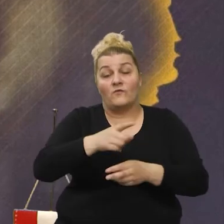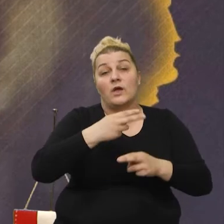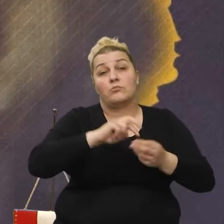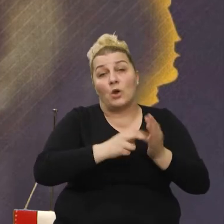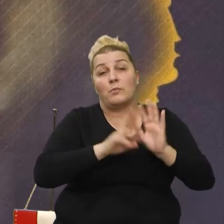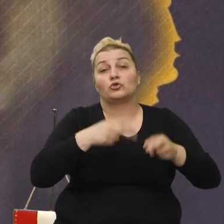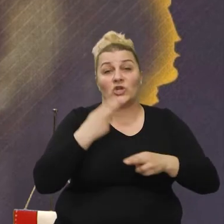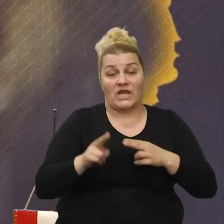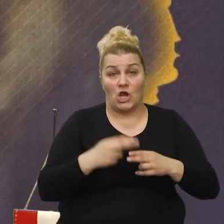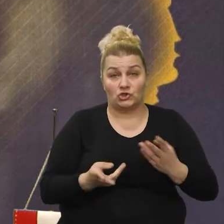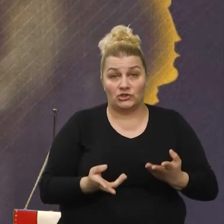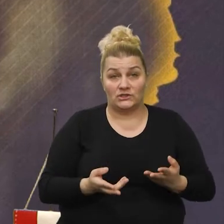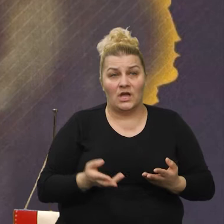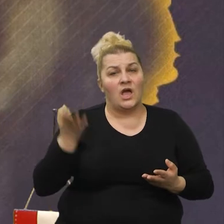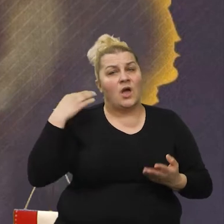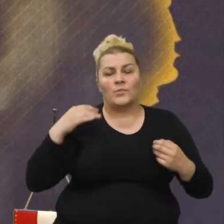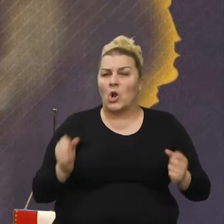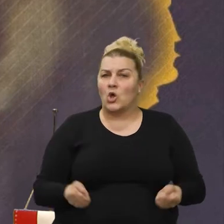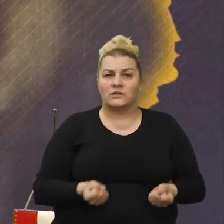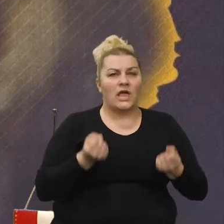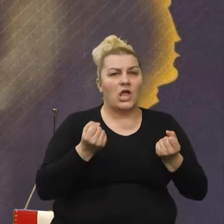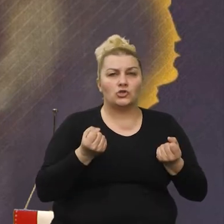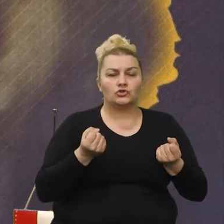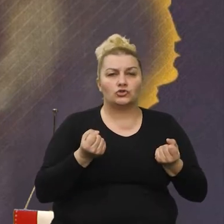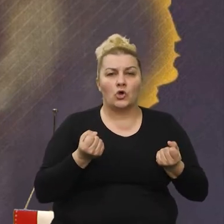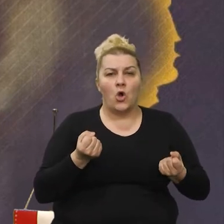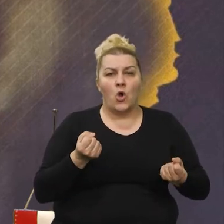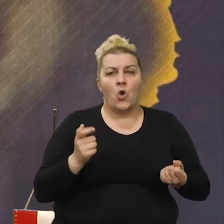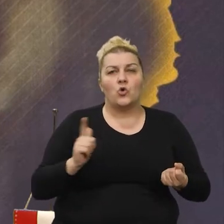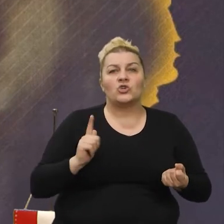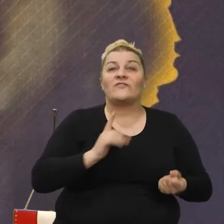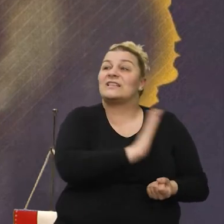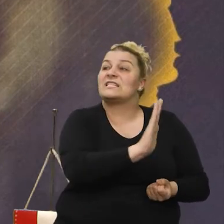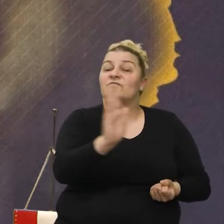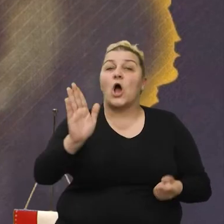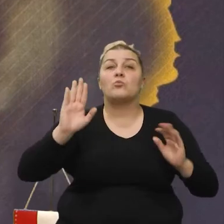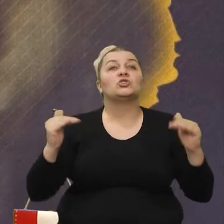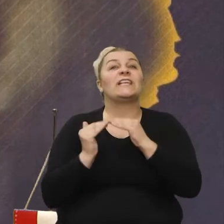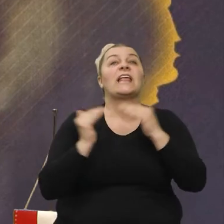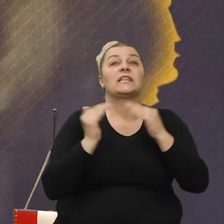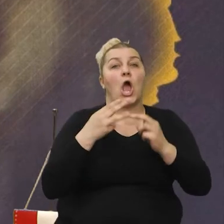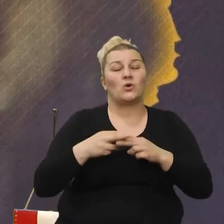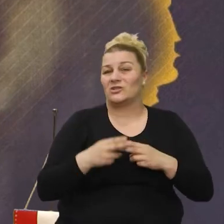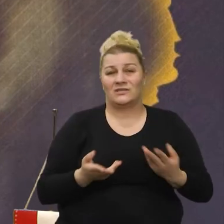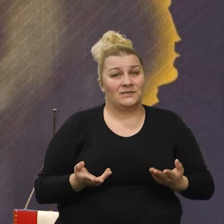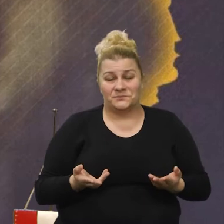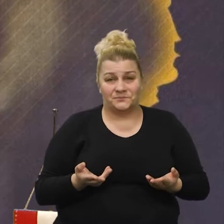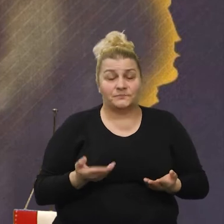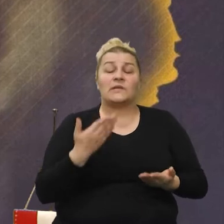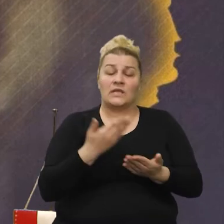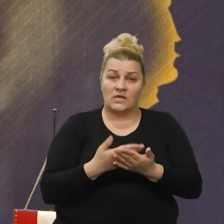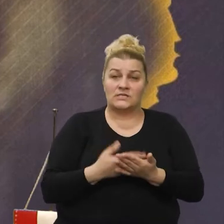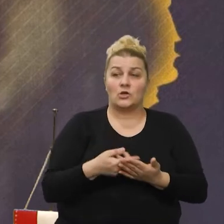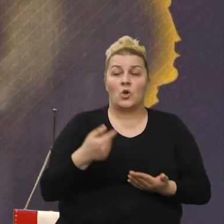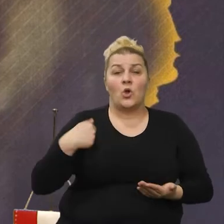rješavaju. Vrlo je teško bilo očekivati da će svi moći jednako to rješavati. Mi smo na taj